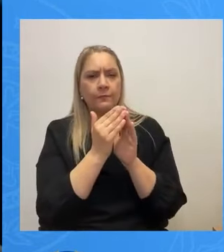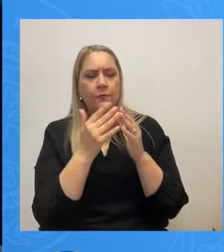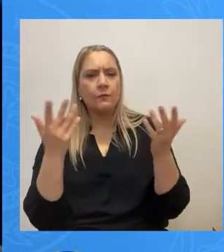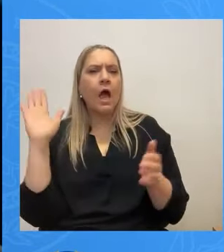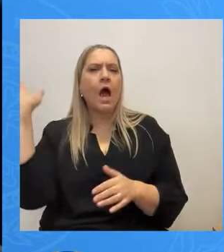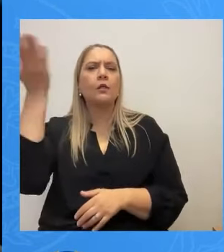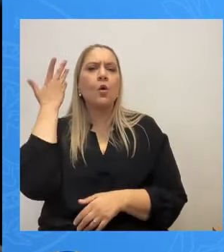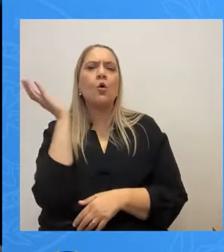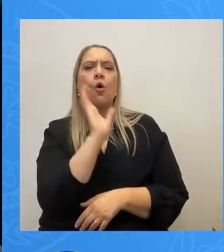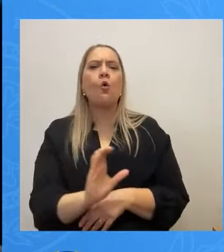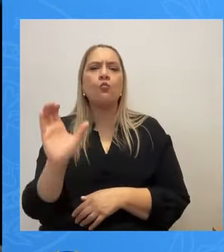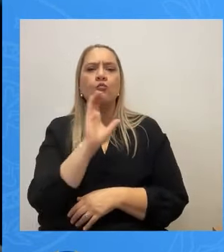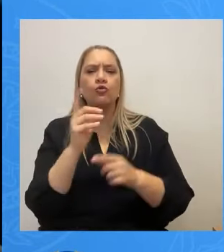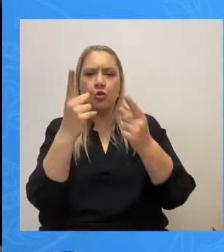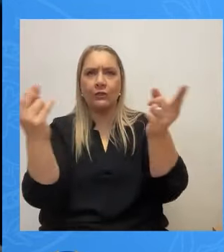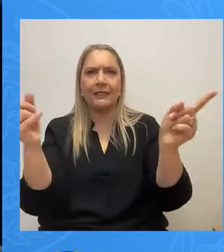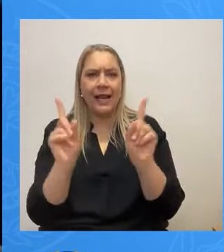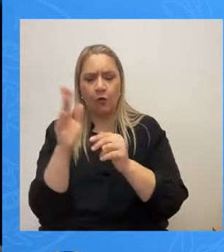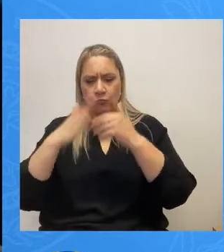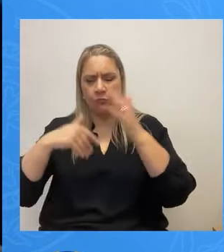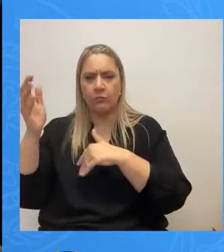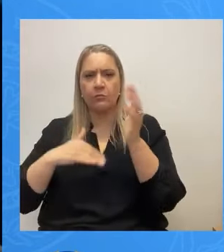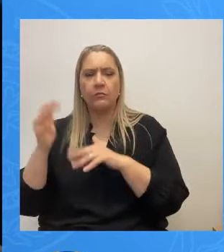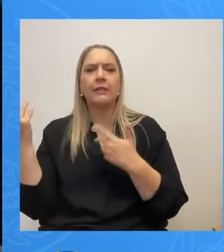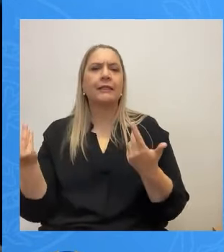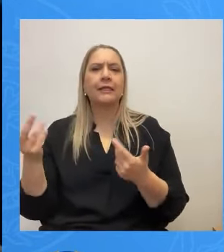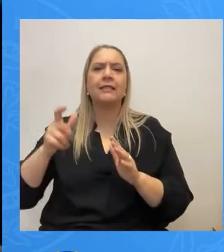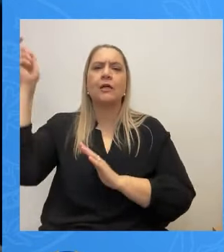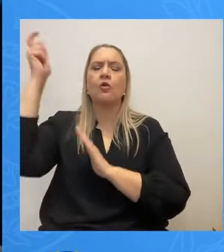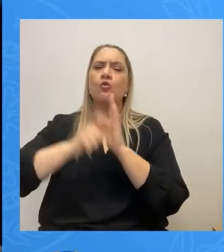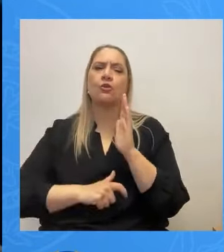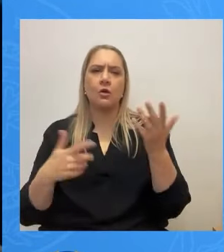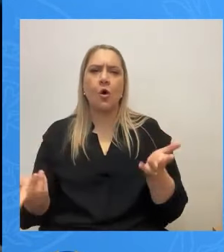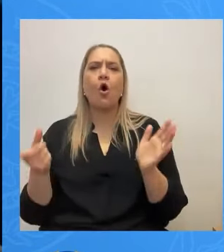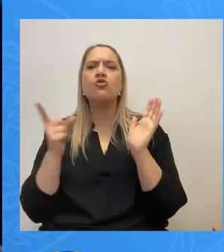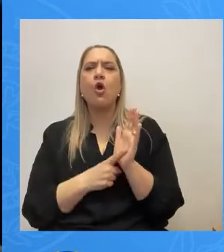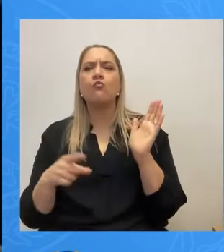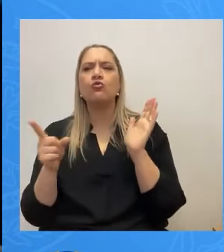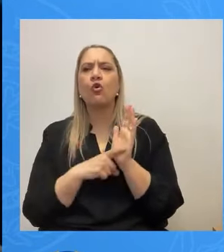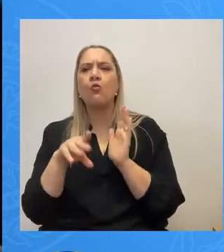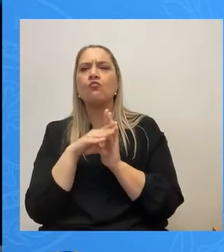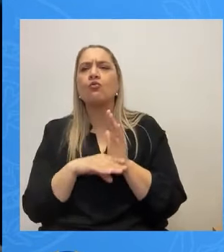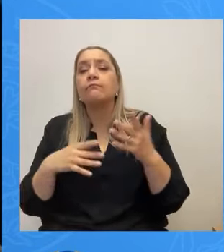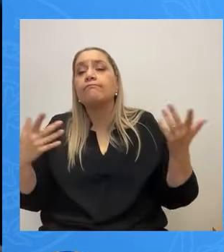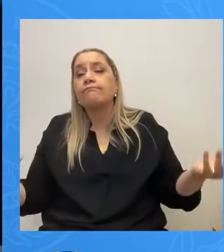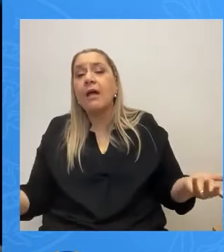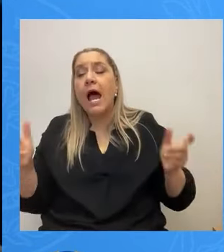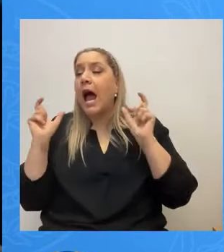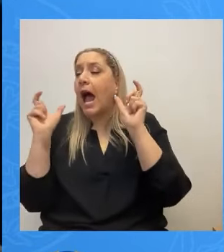τετράγωνο, τεράστιο ξενοδοχείο. Όλα αυτά νόμιμα. Πρέπει να υπάρχει γραμμιά μήνας, πρέπει να υπάρχει.